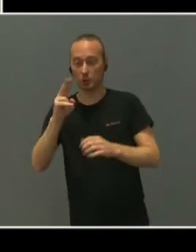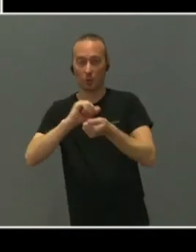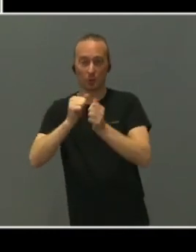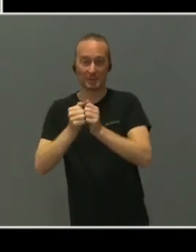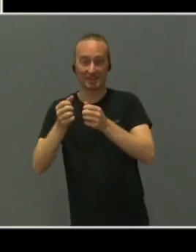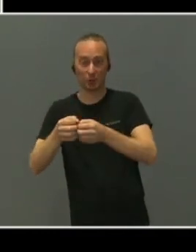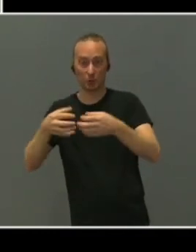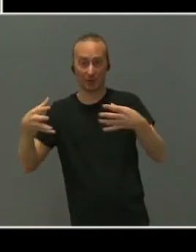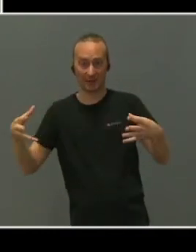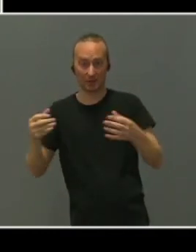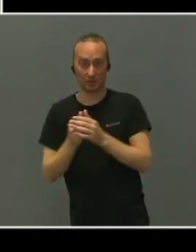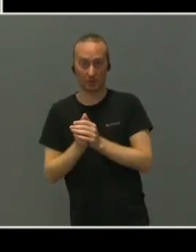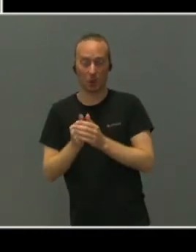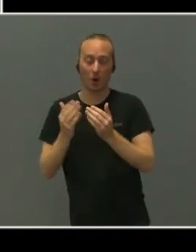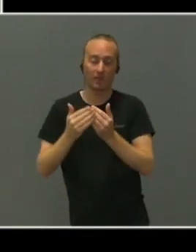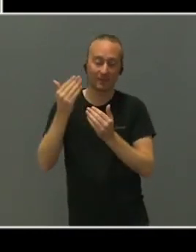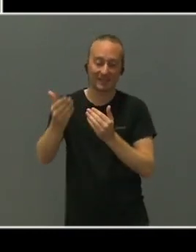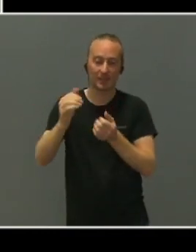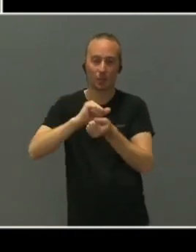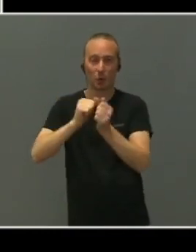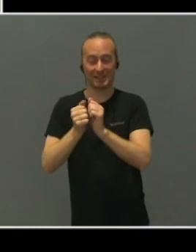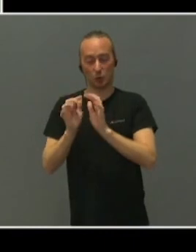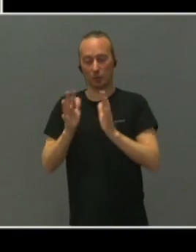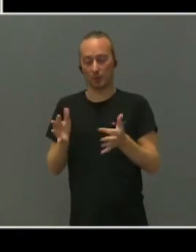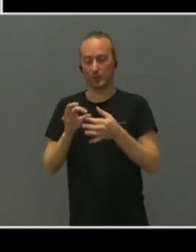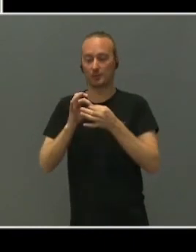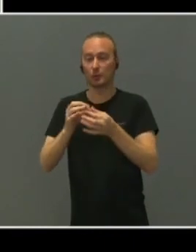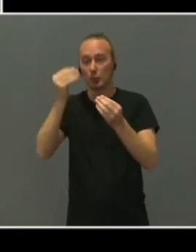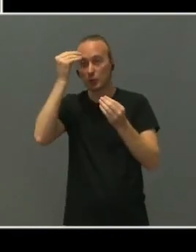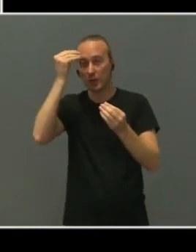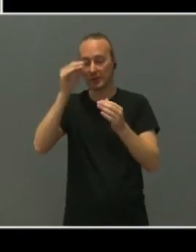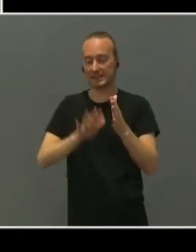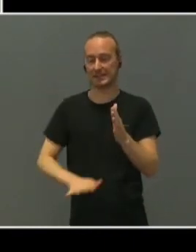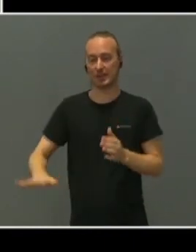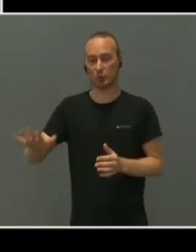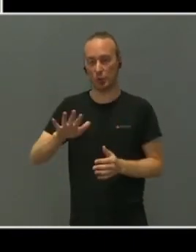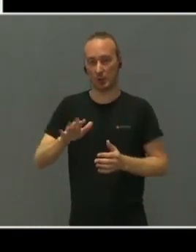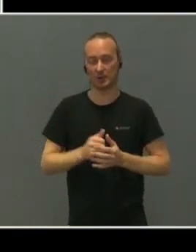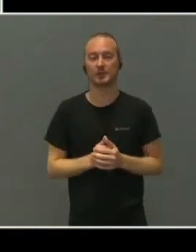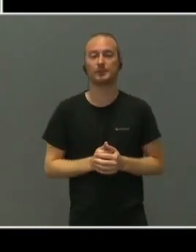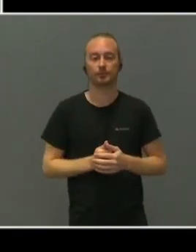og fremtidig politikkutforming i utdanningsektoren. Og i den rollen